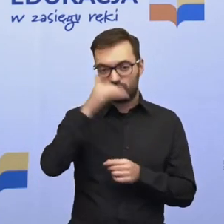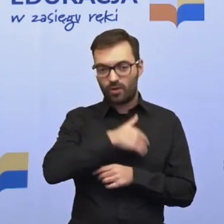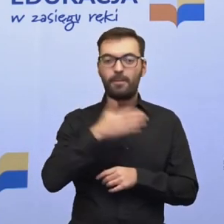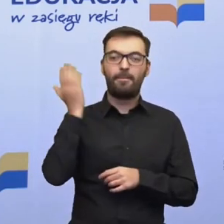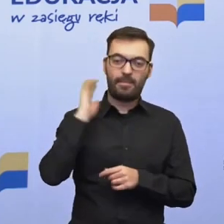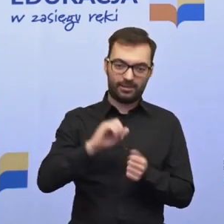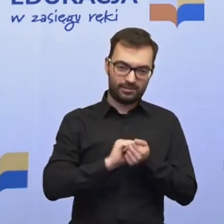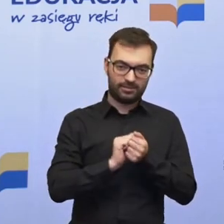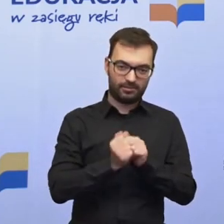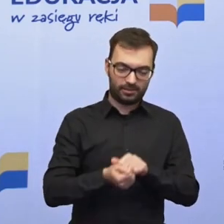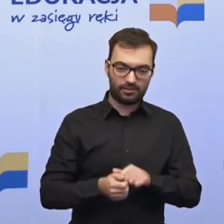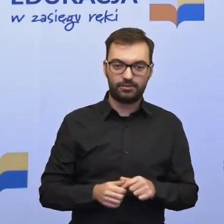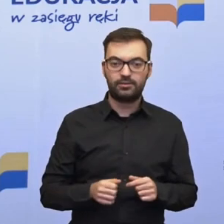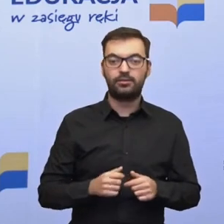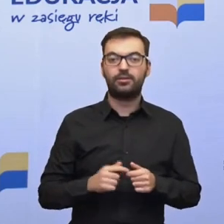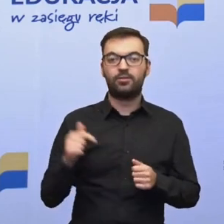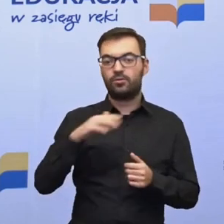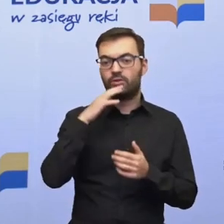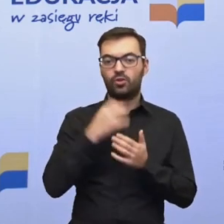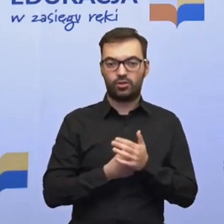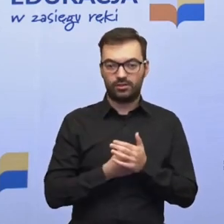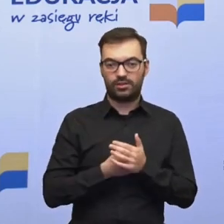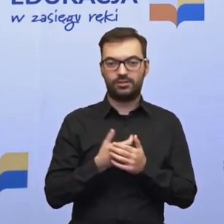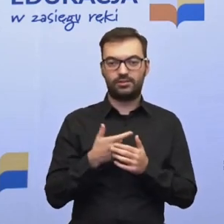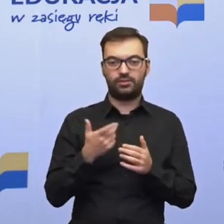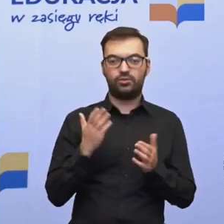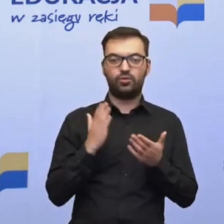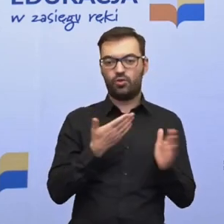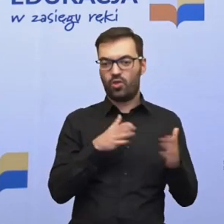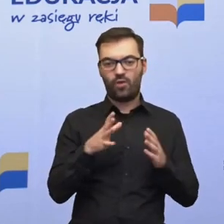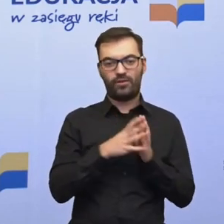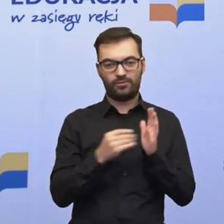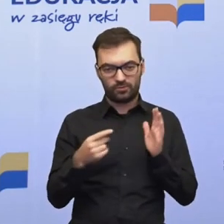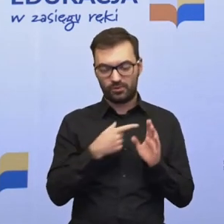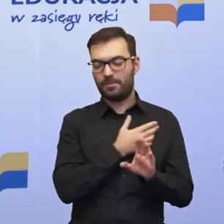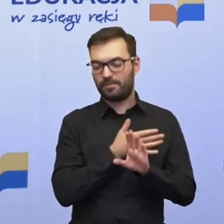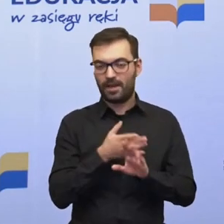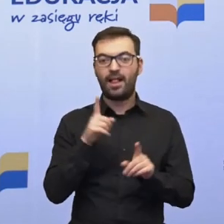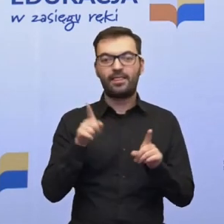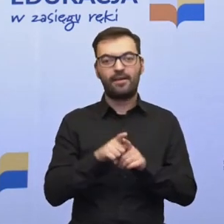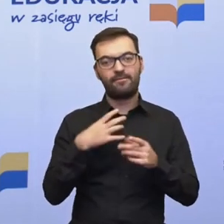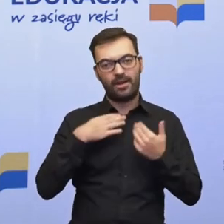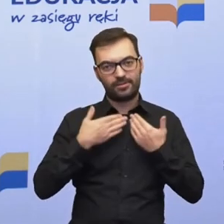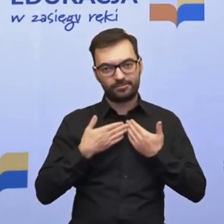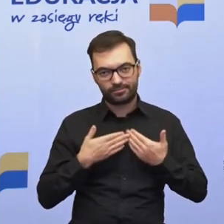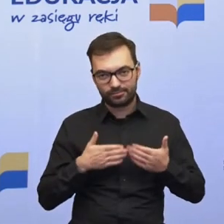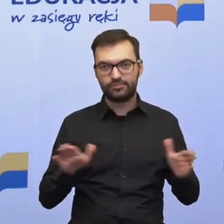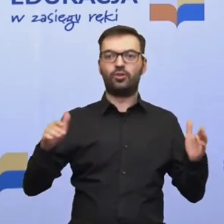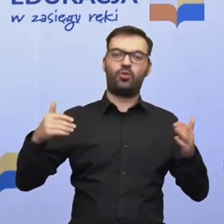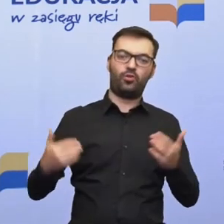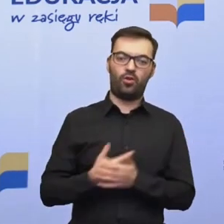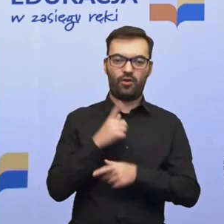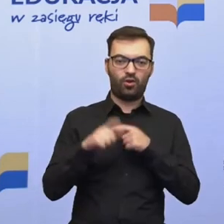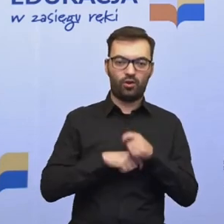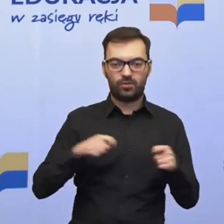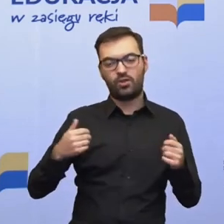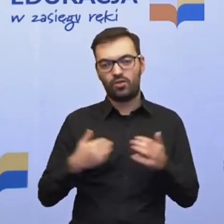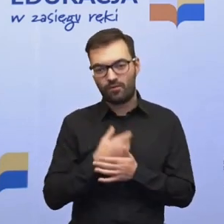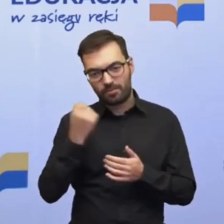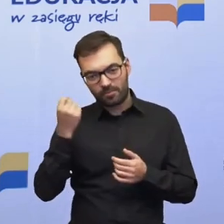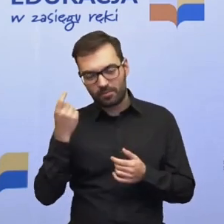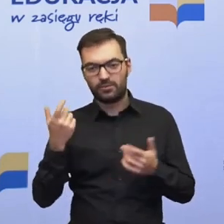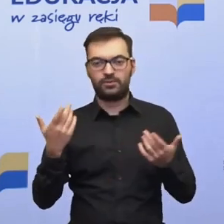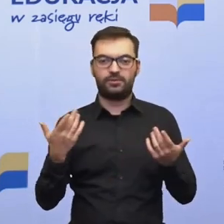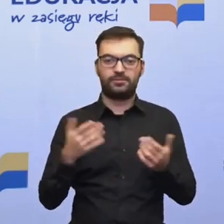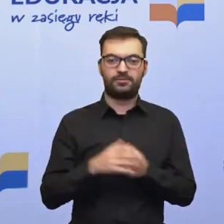zmieniać. Korzystajmy z tego, co jest wypracowane, co najlepsze, ale otwierajmy się też na nowe rozwiązania. Nowe rozwiązania,